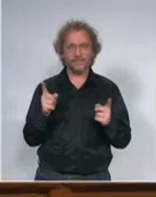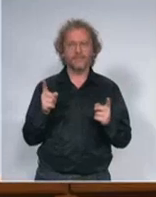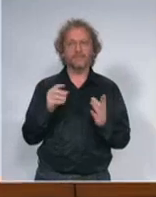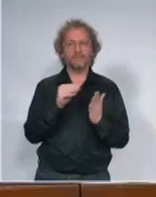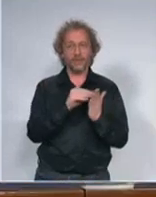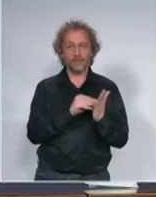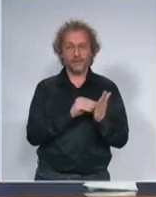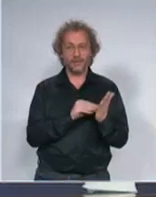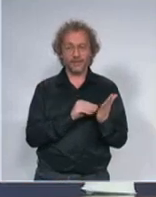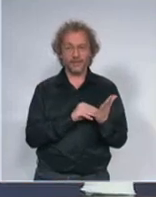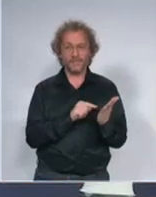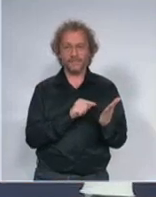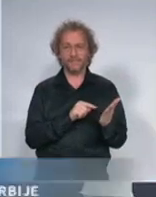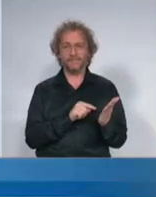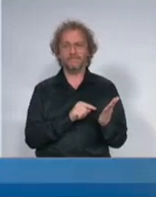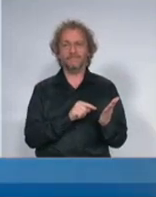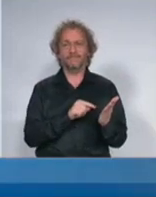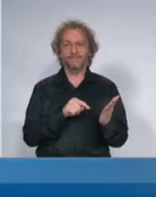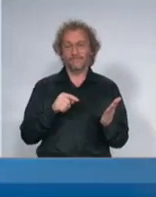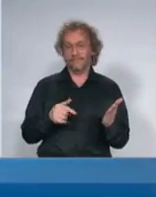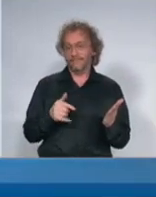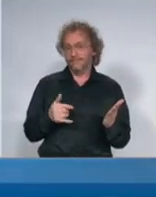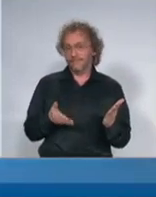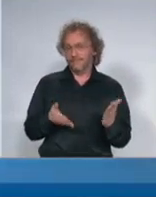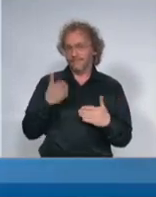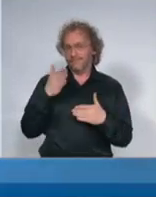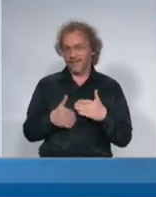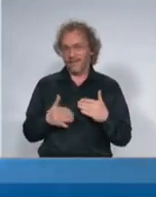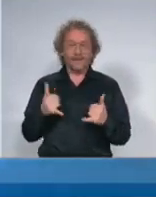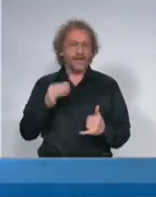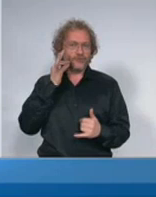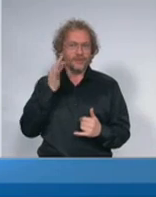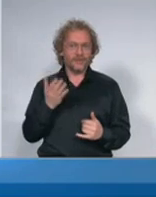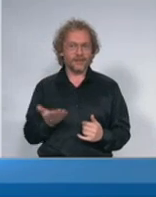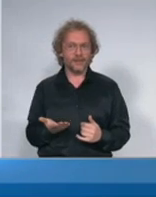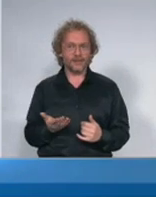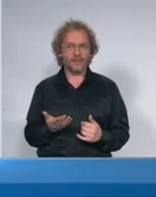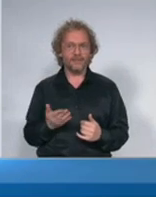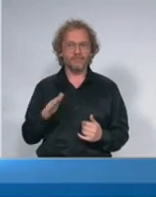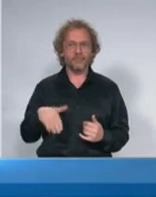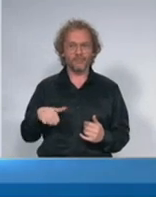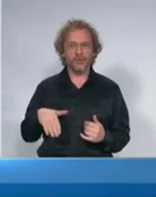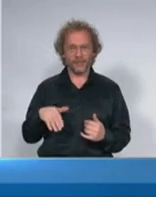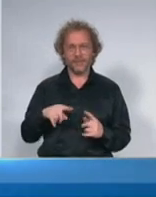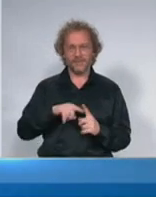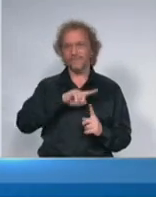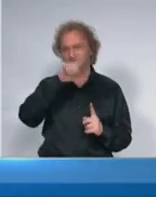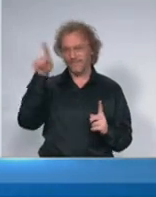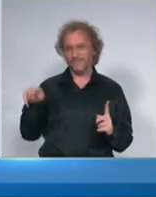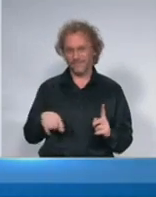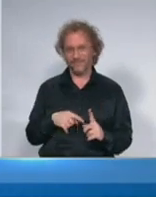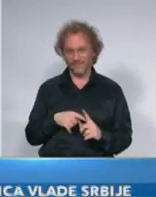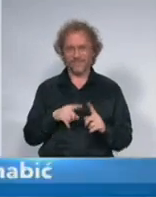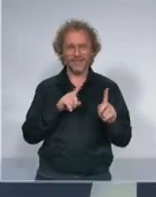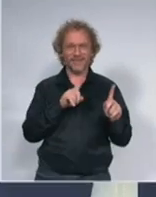sa kraja današnjeg dana, odnosno drugopopodnevnog testiranja i onda malo